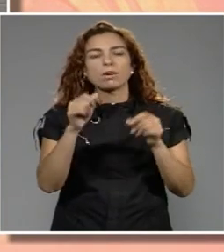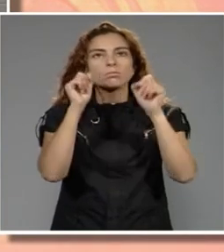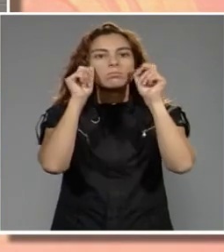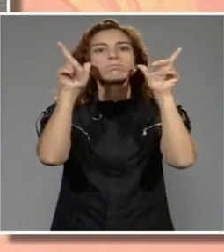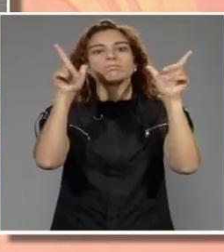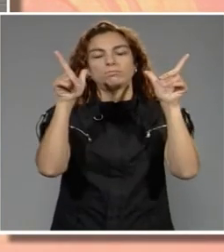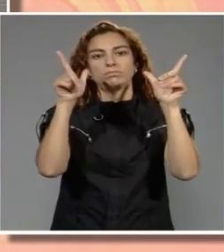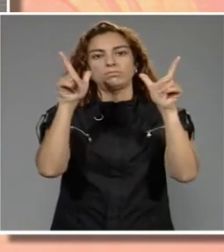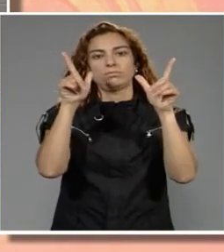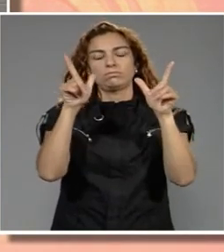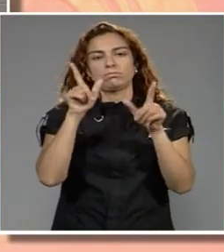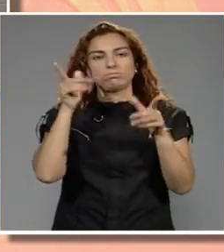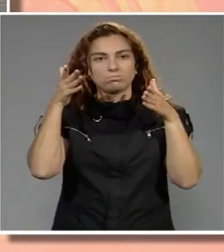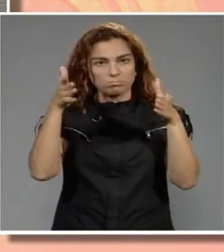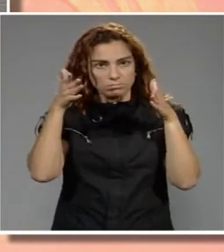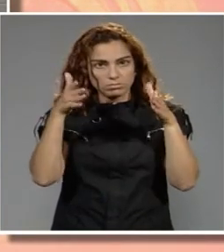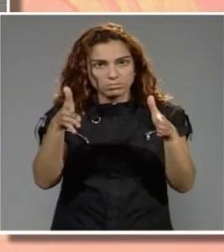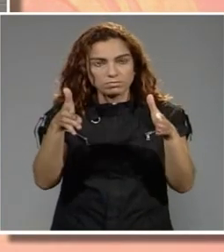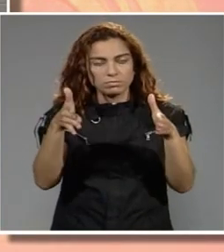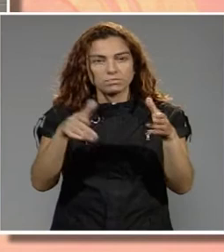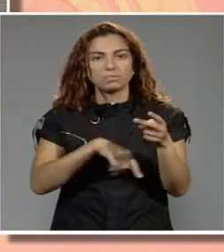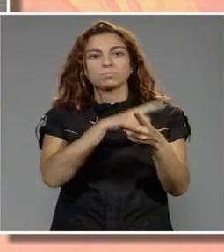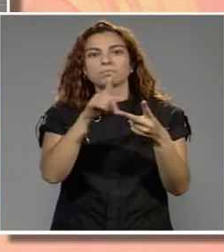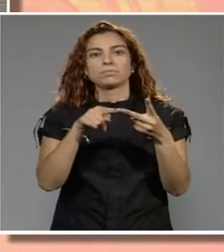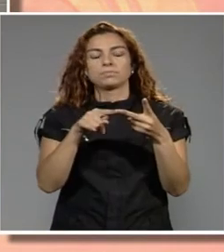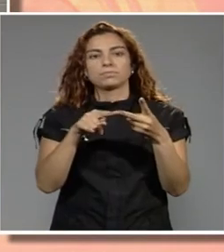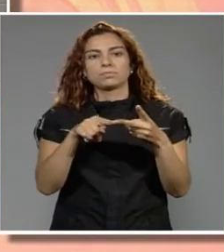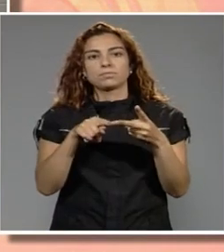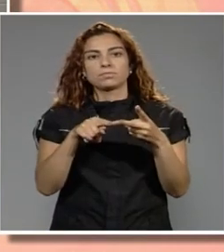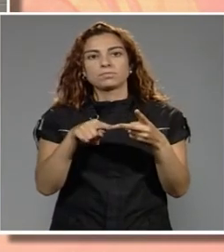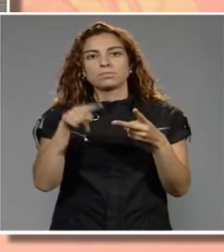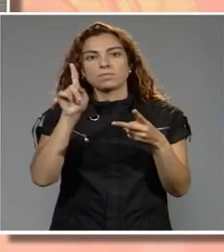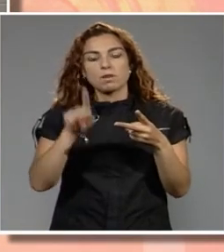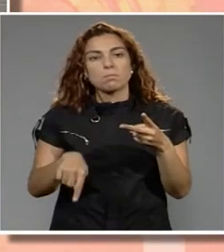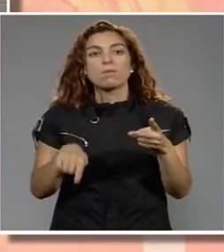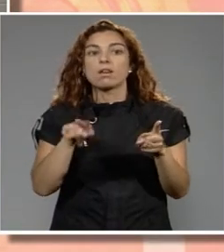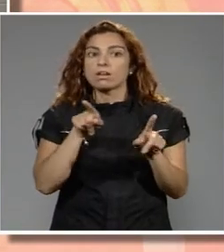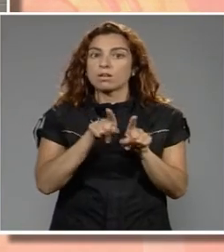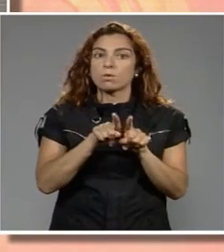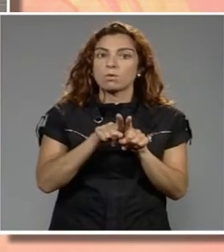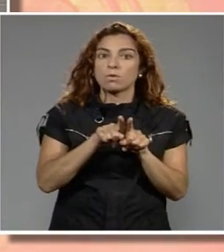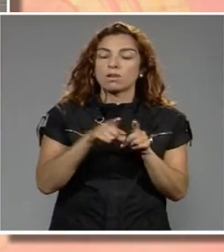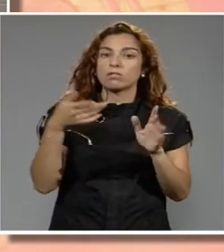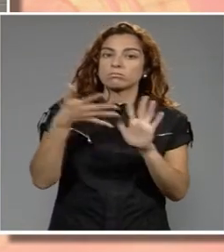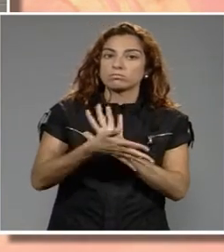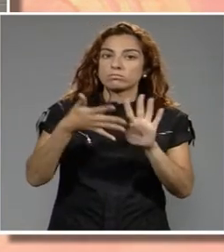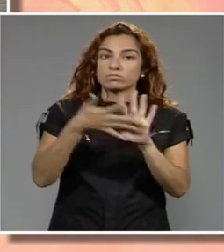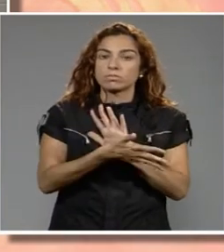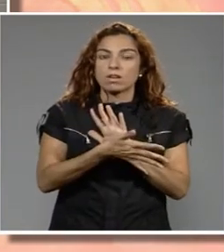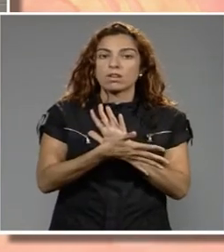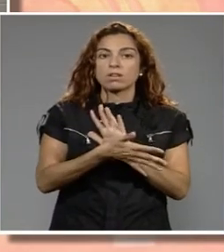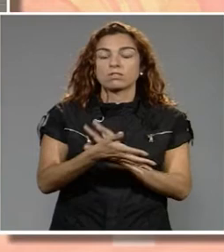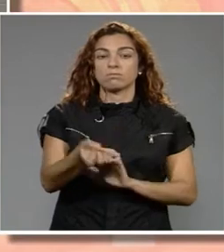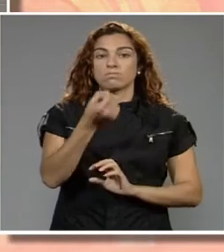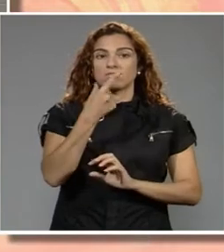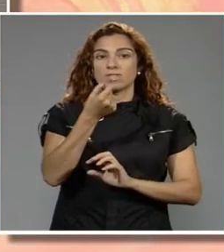'acció que està cometent. Dos, pugui percebre quins són els riscos que hi ha en